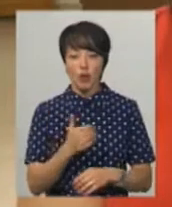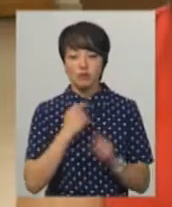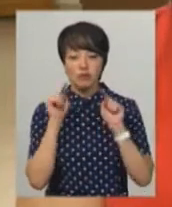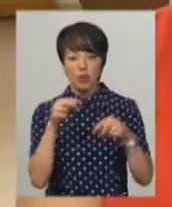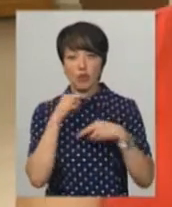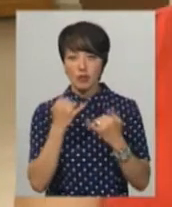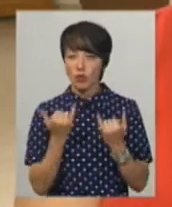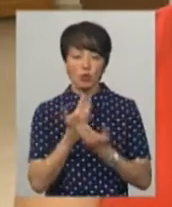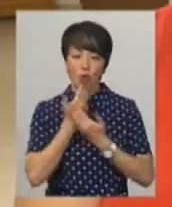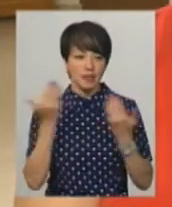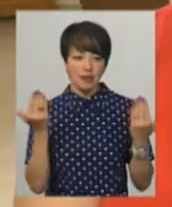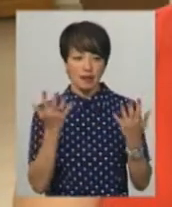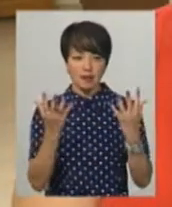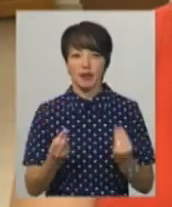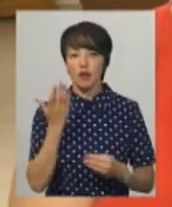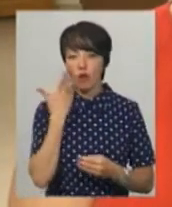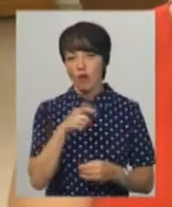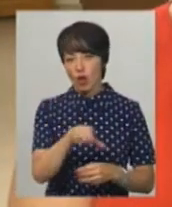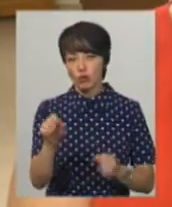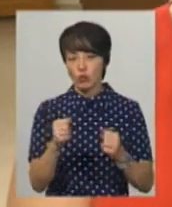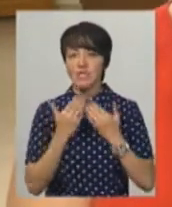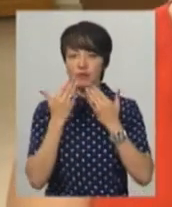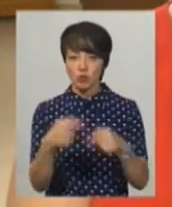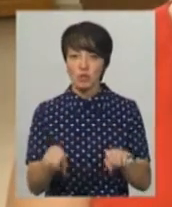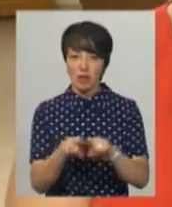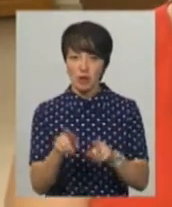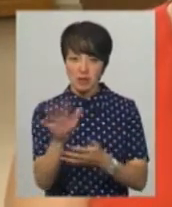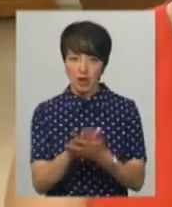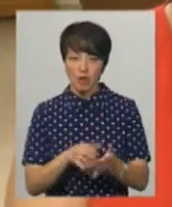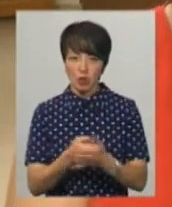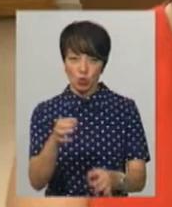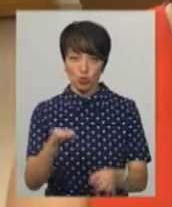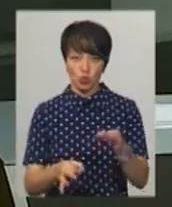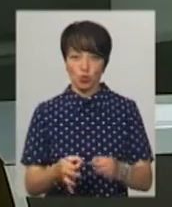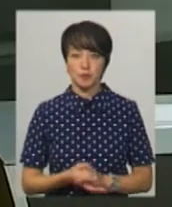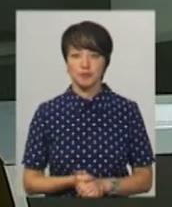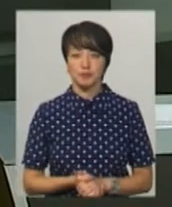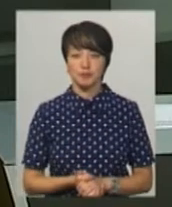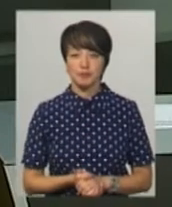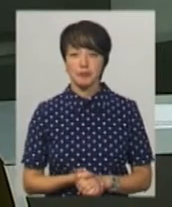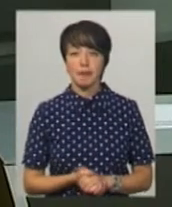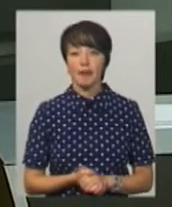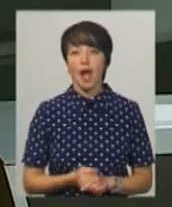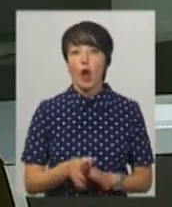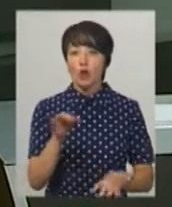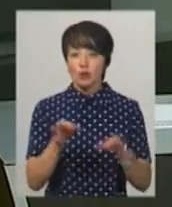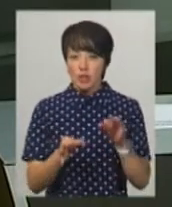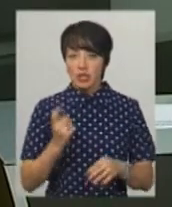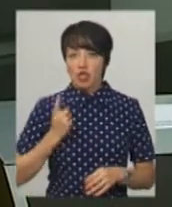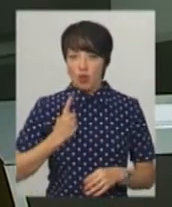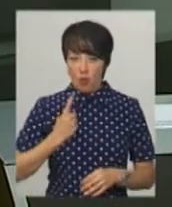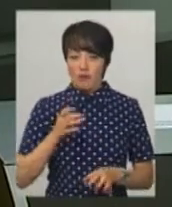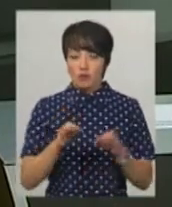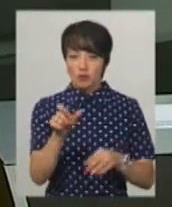увагу, що сьогодні останній день, коли позивачі можуть звернутися з такими позивами до суду. У суді чергові судді